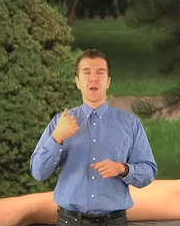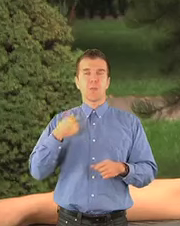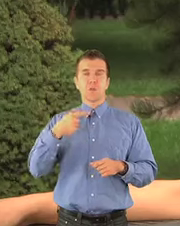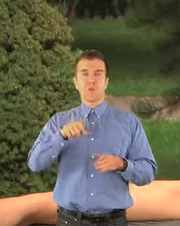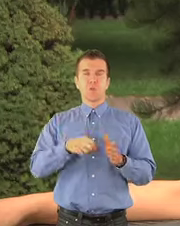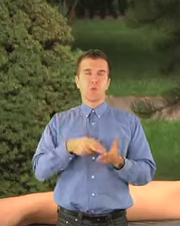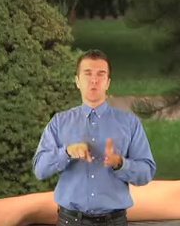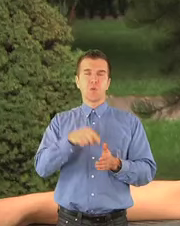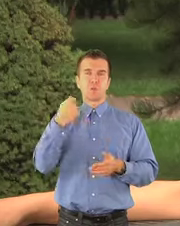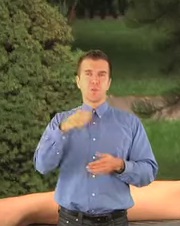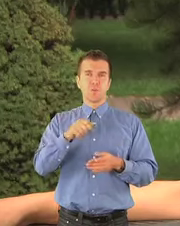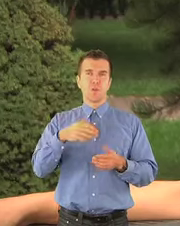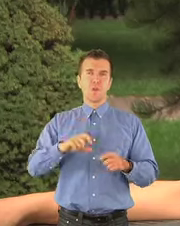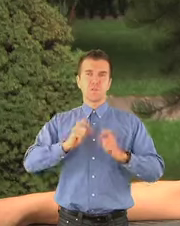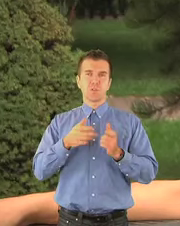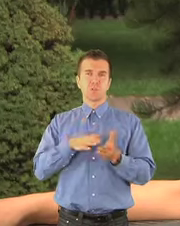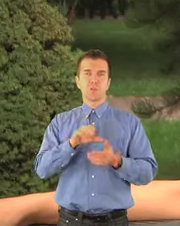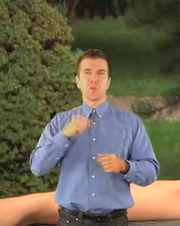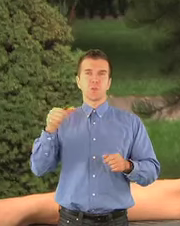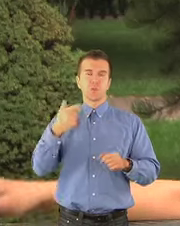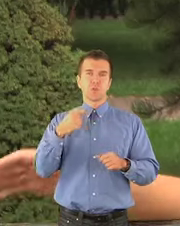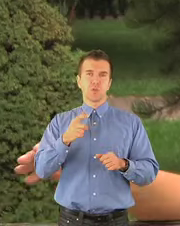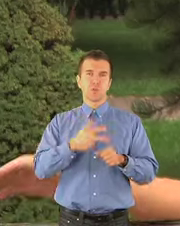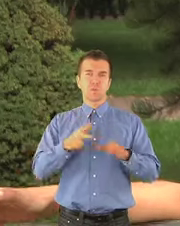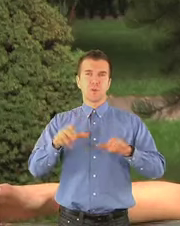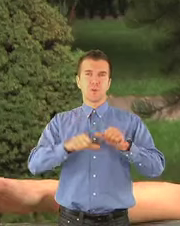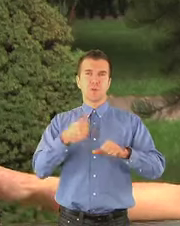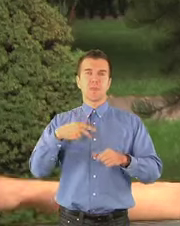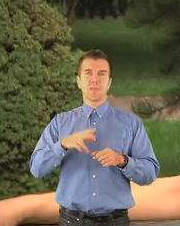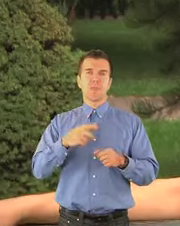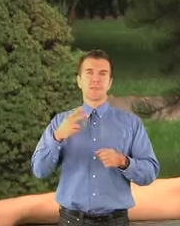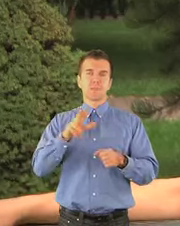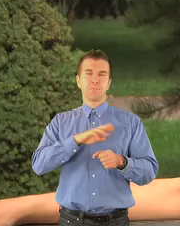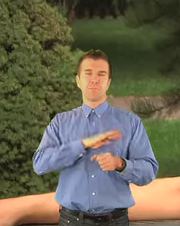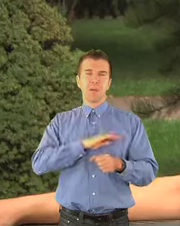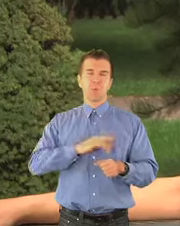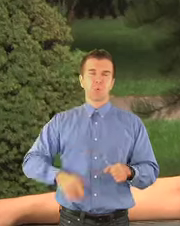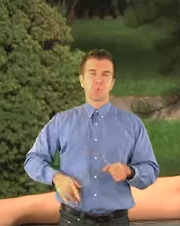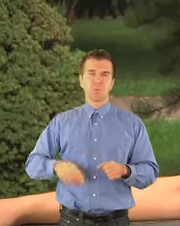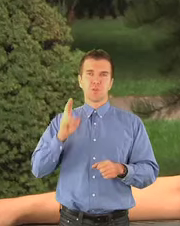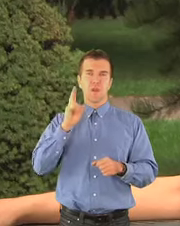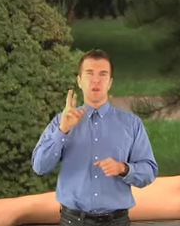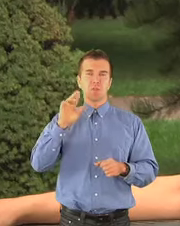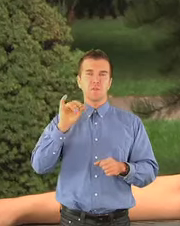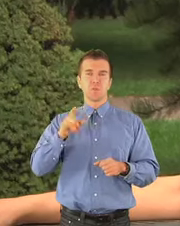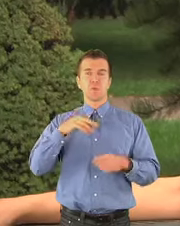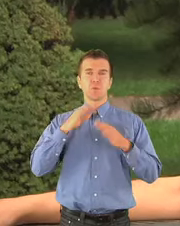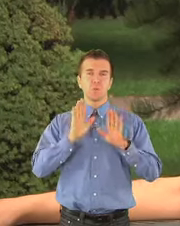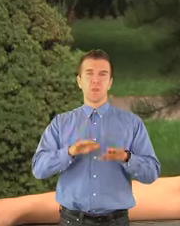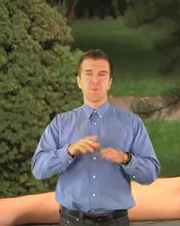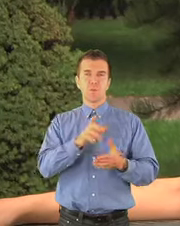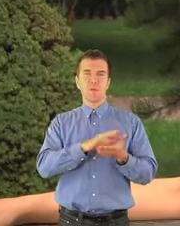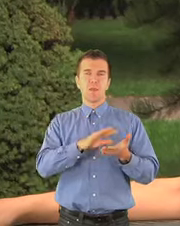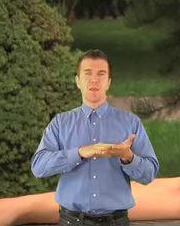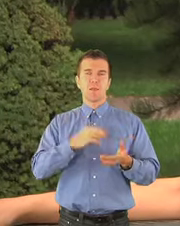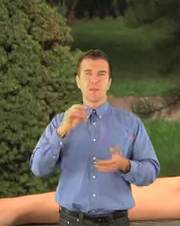gąsawskiej? Wszystko zaczęło się od 1138 roku, kiedy to zmarł księże Bolesław Krzywousty. Pozostawił on po sobie testament, zwany